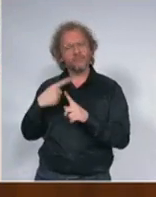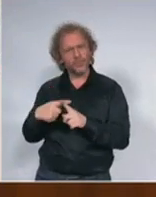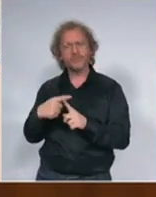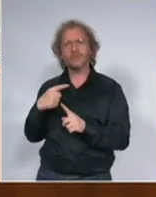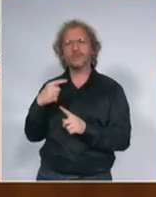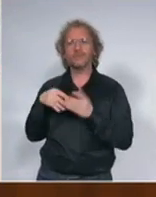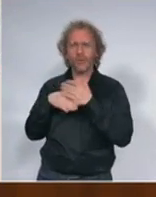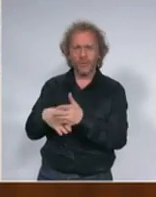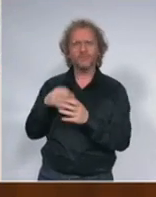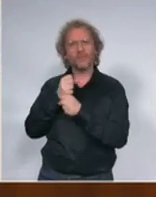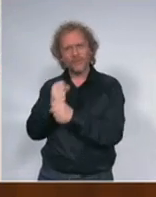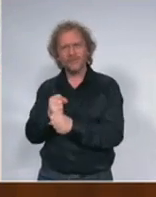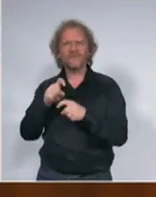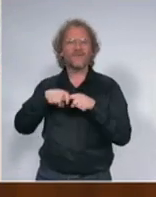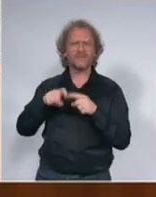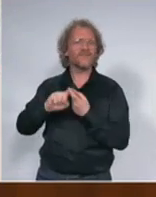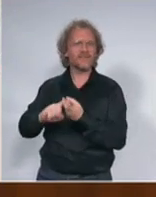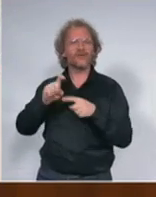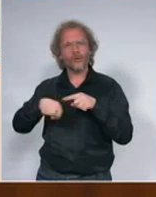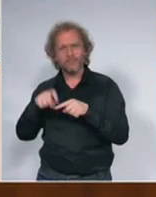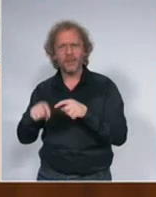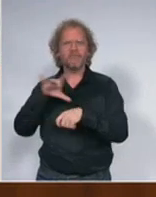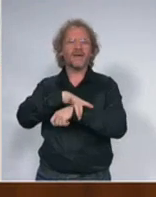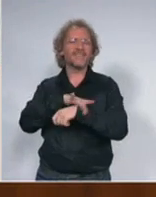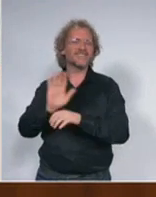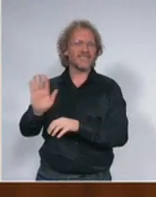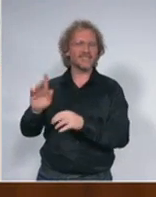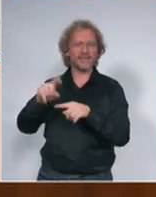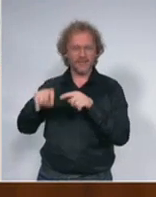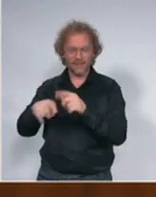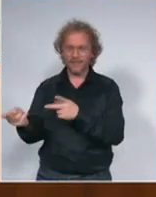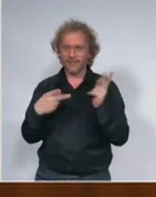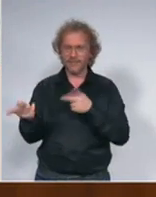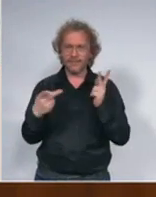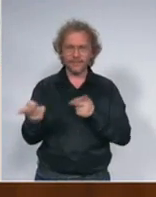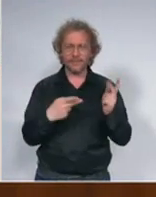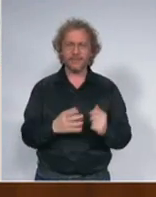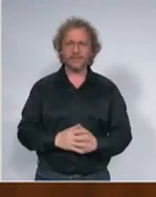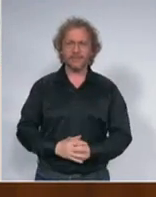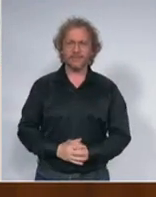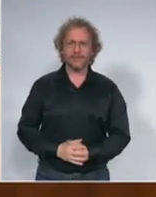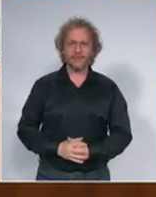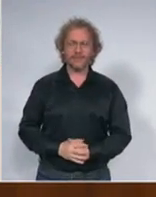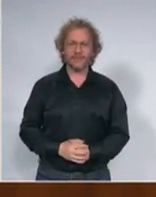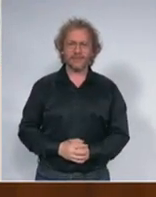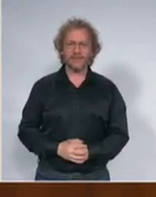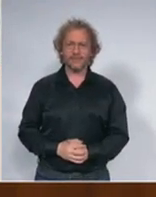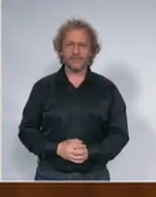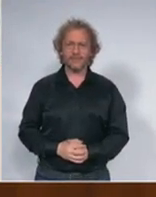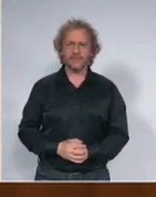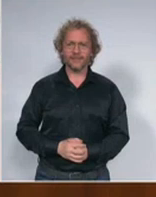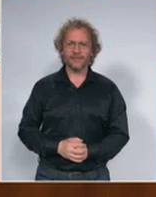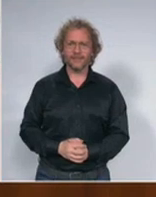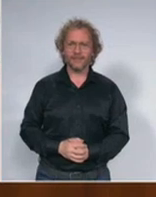opremi građanima Srbije. Tako da je vlada Srbije formirala